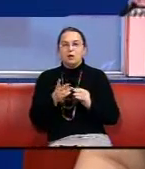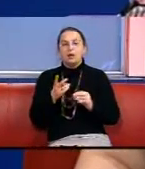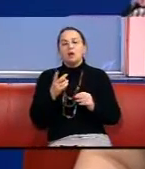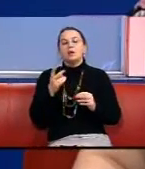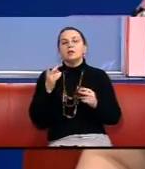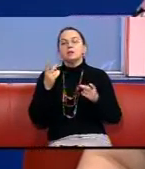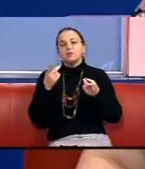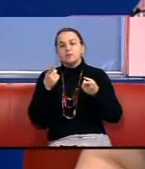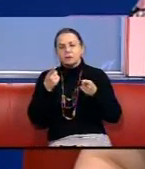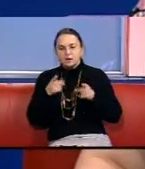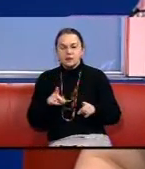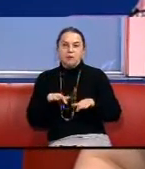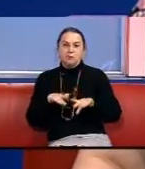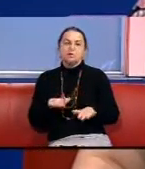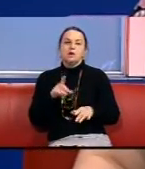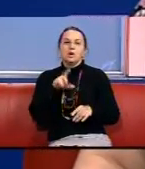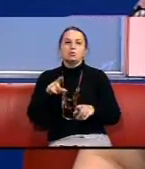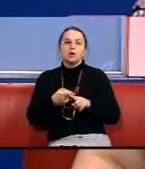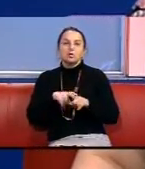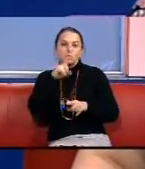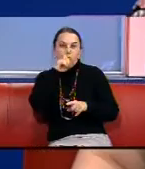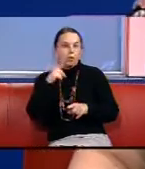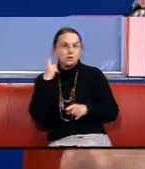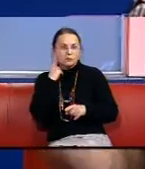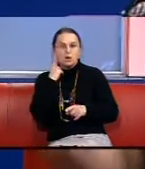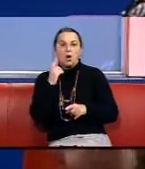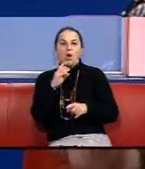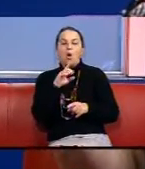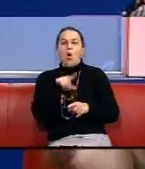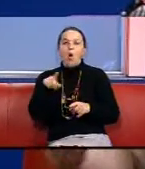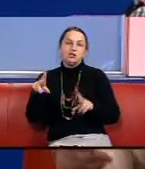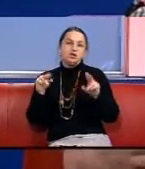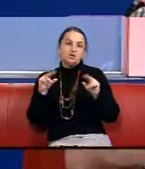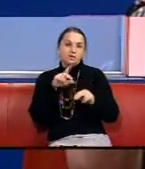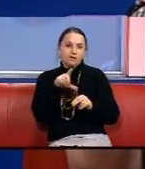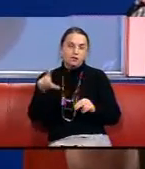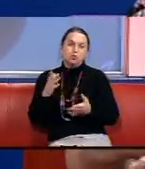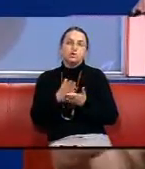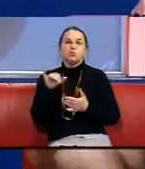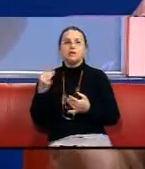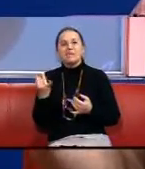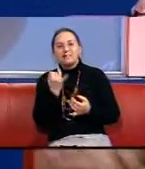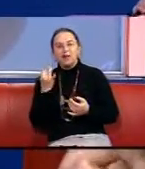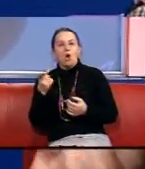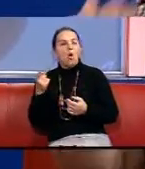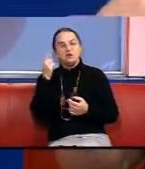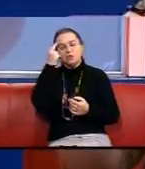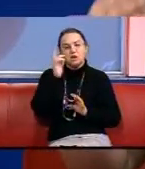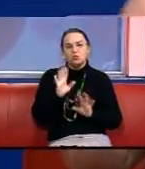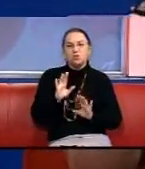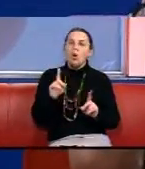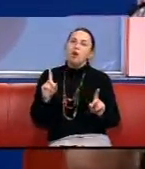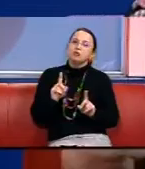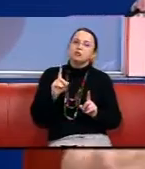думку Насправді, люди, які погано чують, вони щасливі люди, в них є інтереси, вони не думають, а